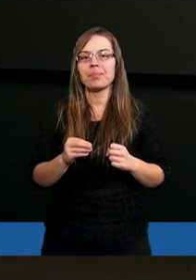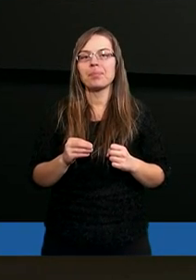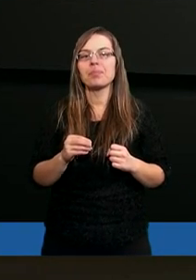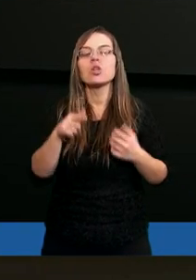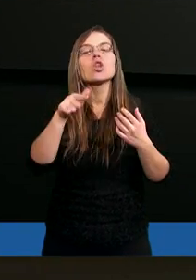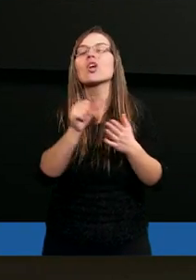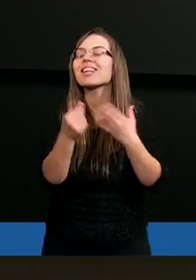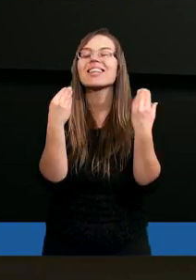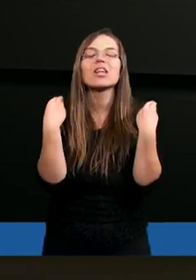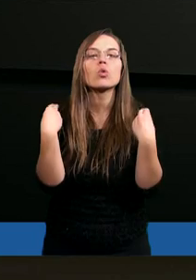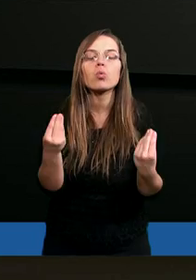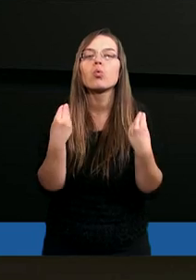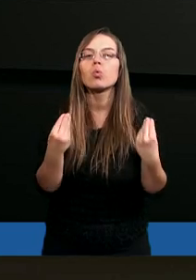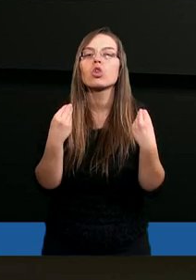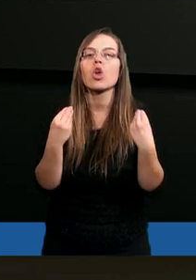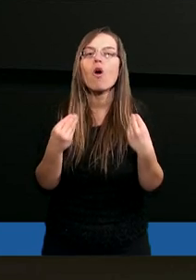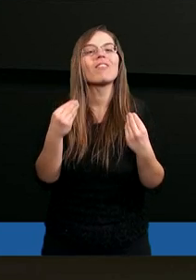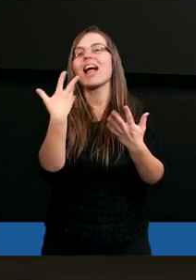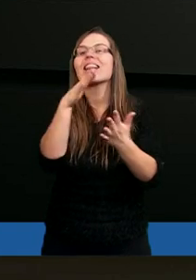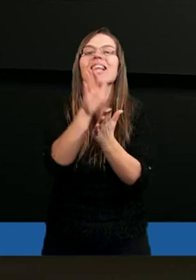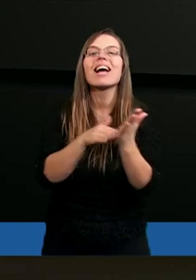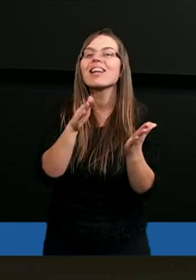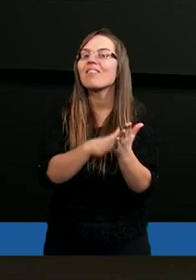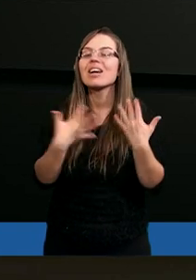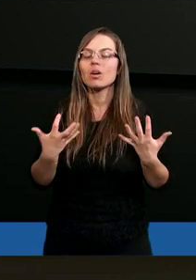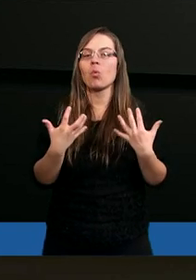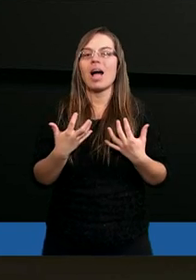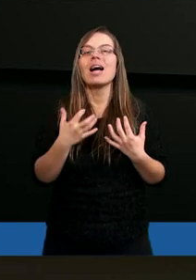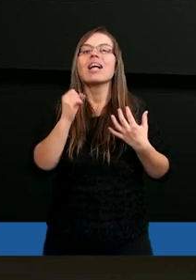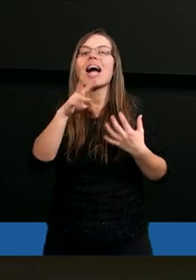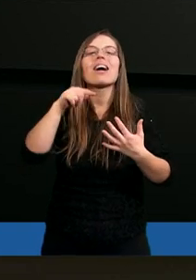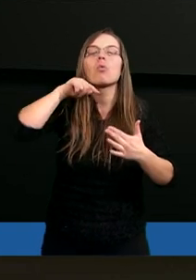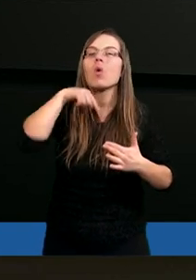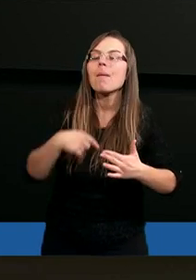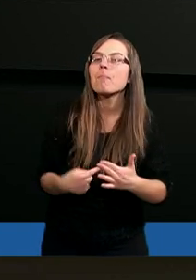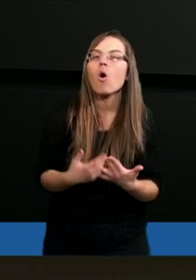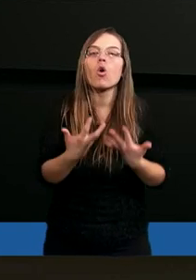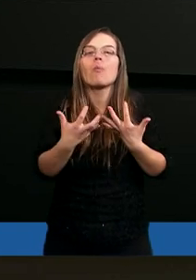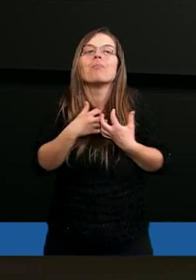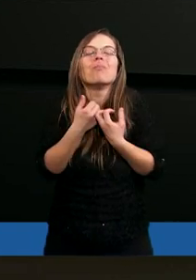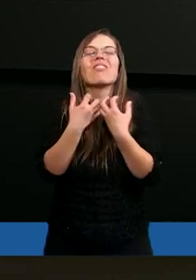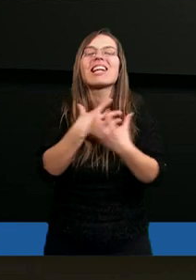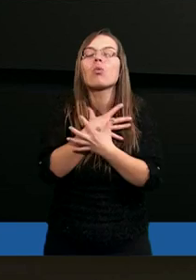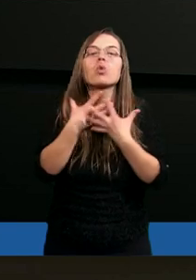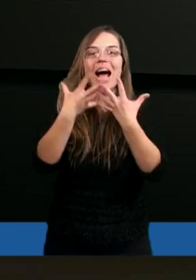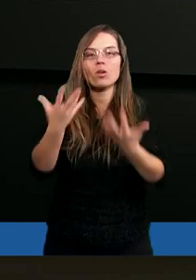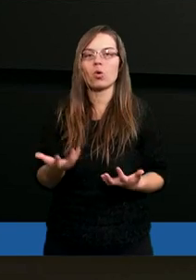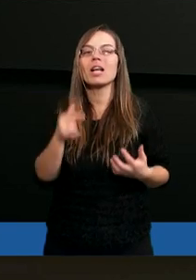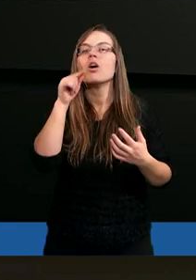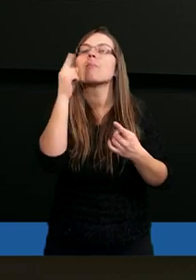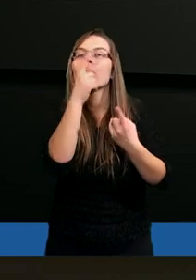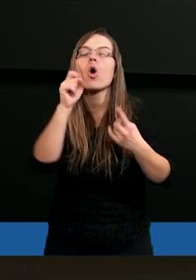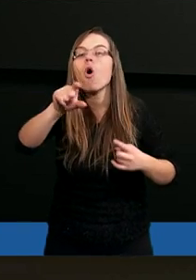to jest cudowne. To jest niezwykłe. Kiedy tak głęboko, na ile jesteśmy w stanie, pomyślimy o tym,